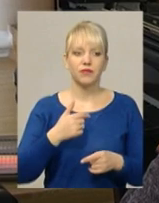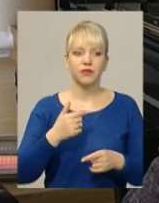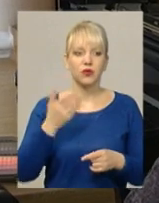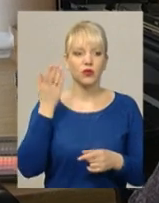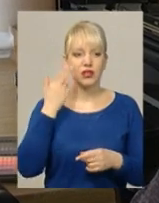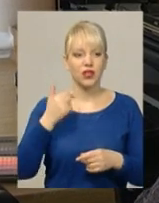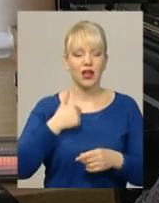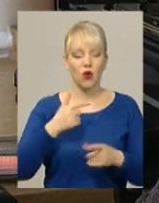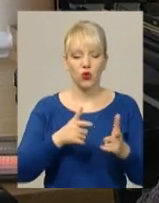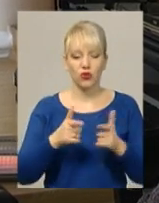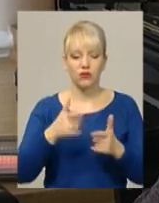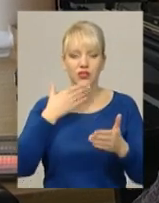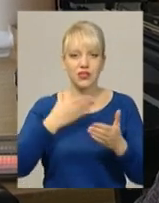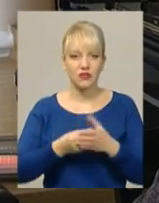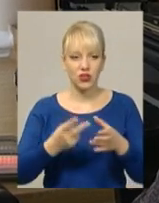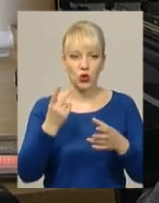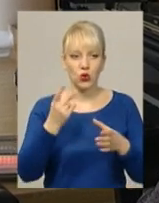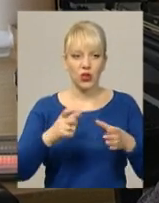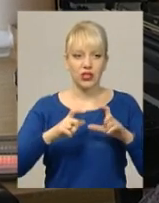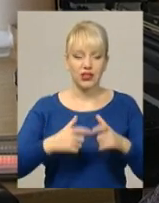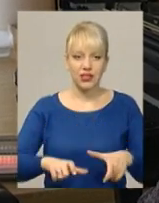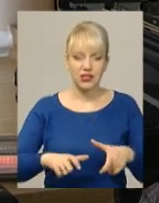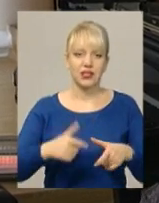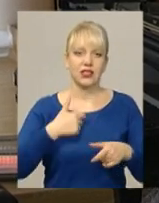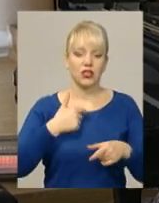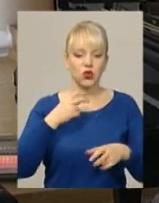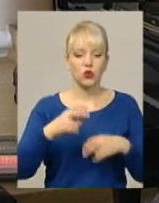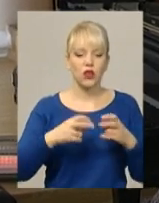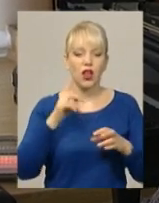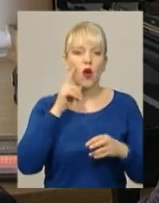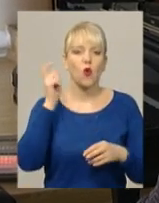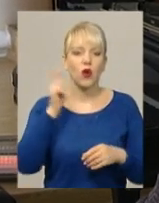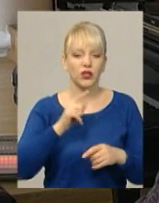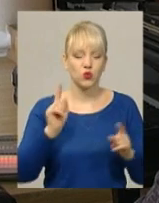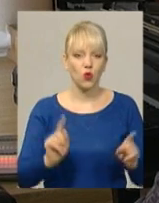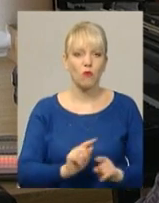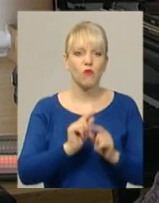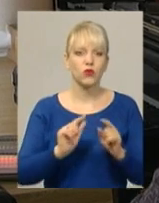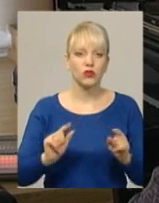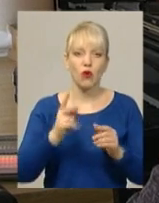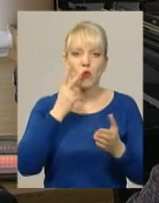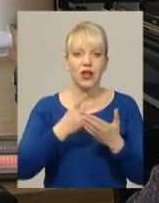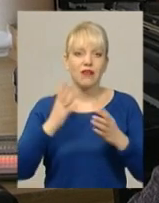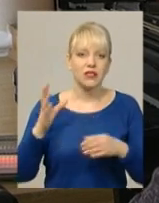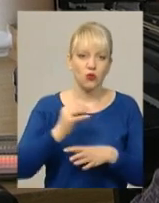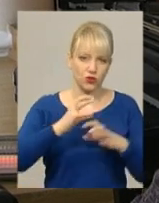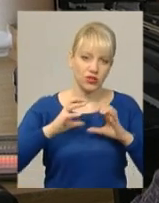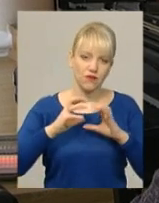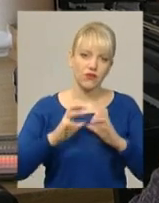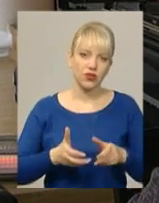свій другий диск «Ukrainian moods», я шукала українську музику, яку я хотіла показати світові. І